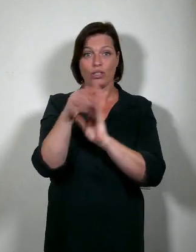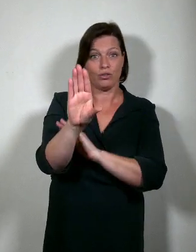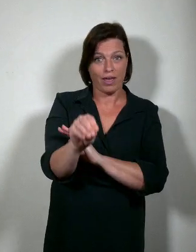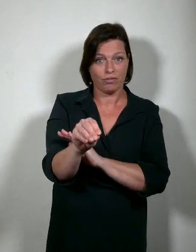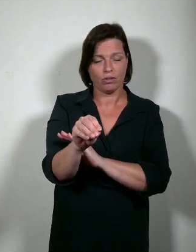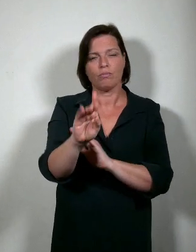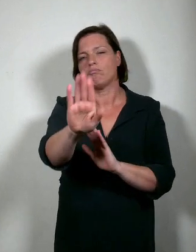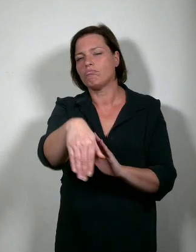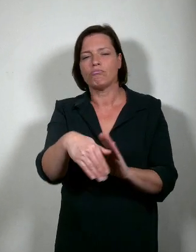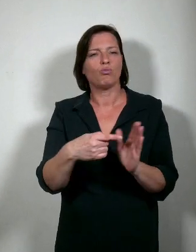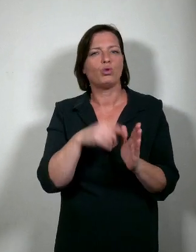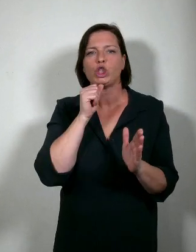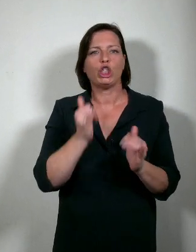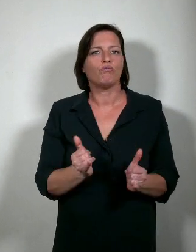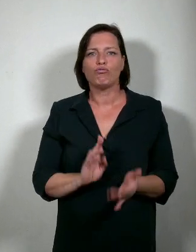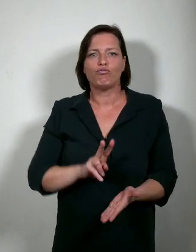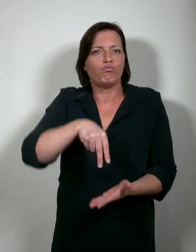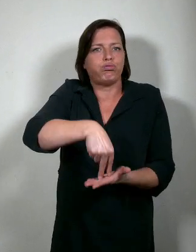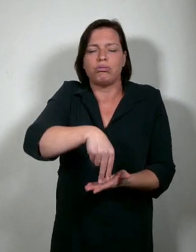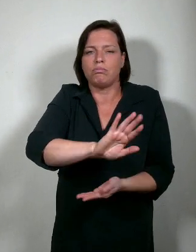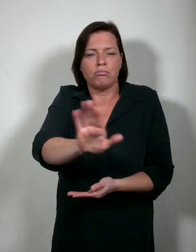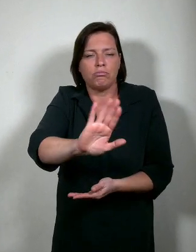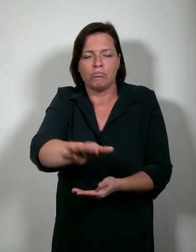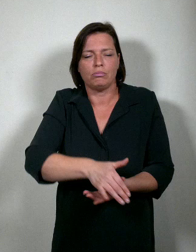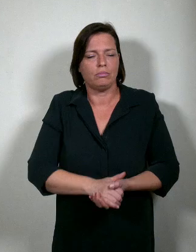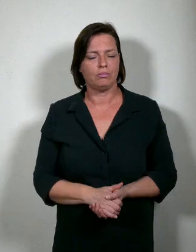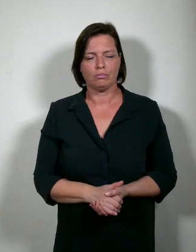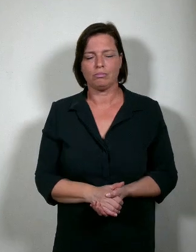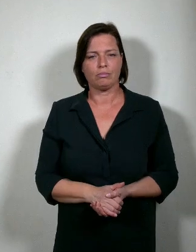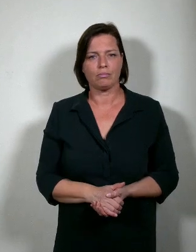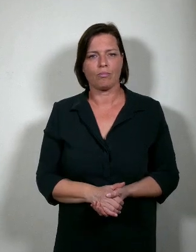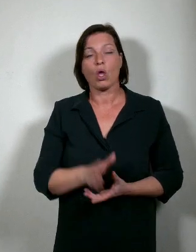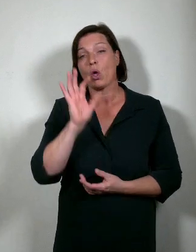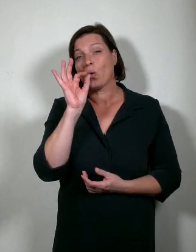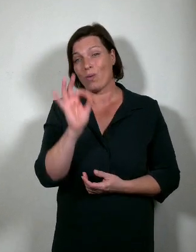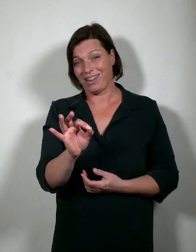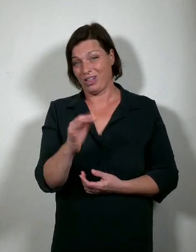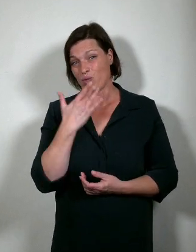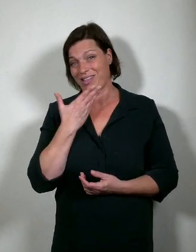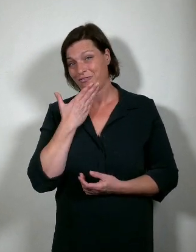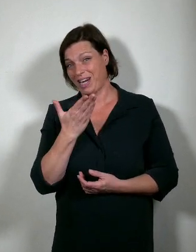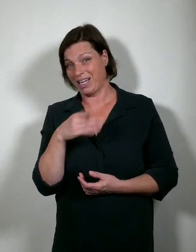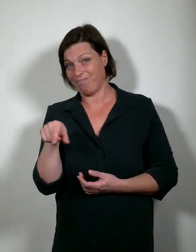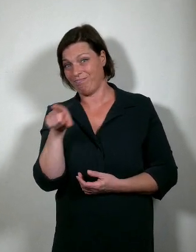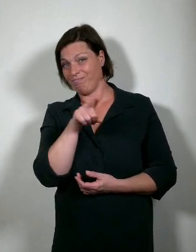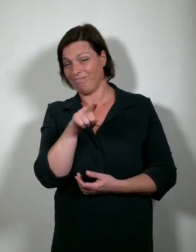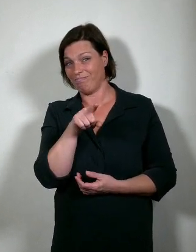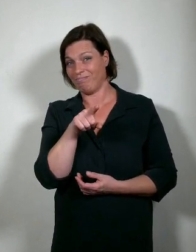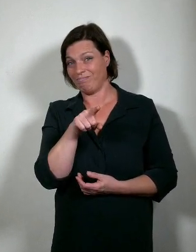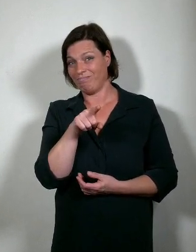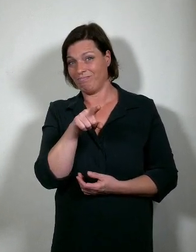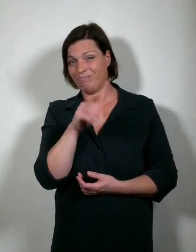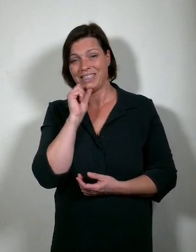hoeft daar uiteraard niet voor uit uw stoel te komen. Ik vraag u wel om niet alleen